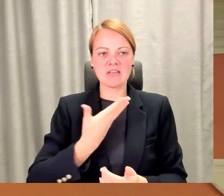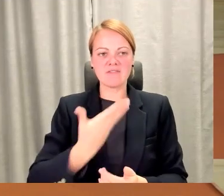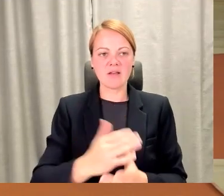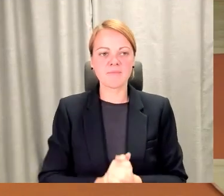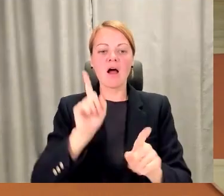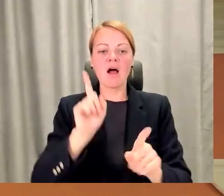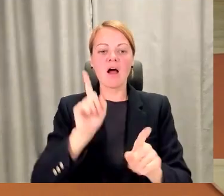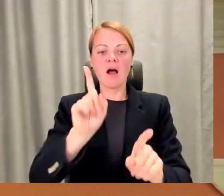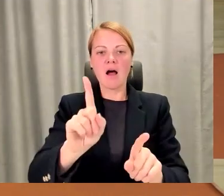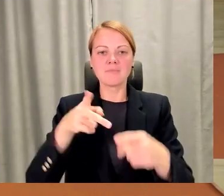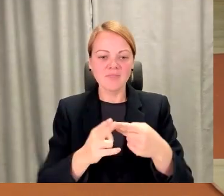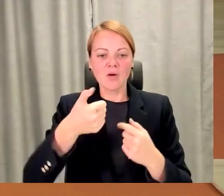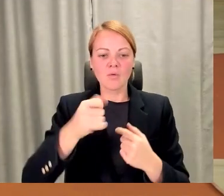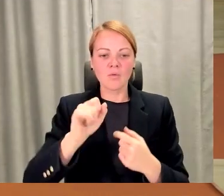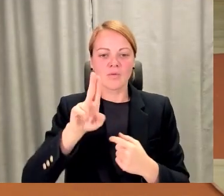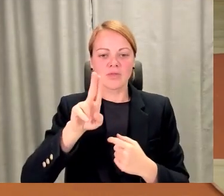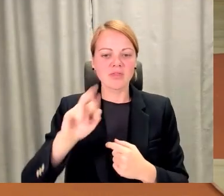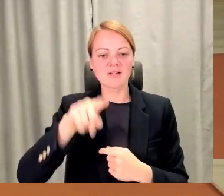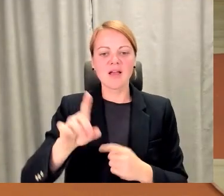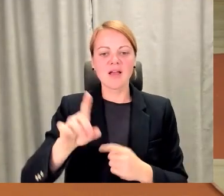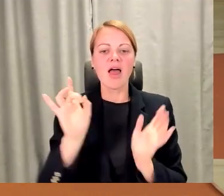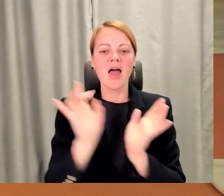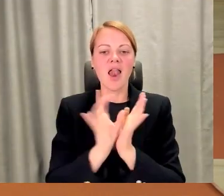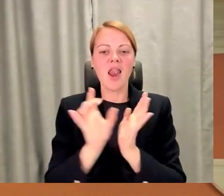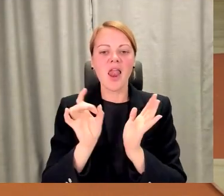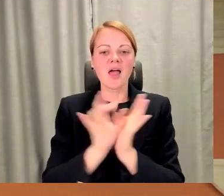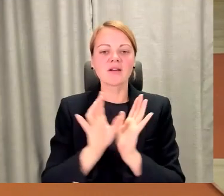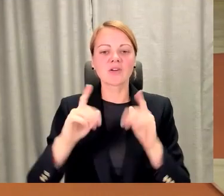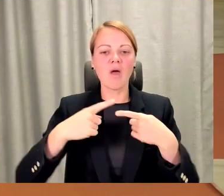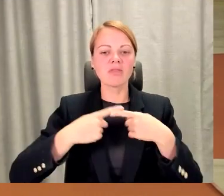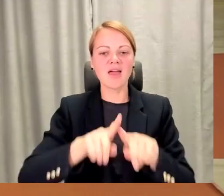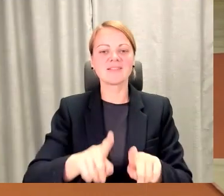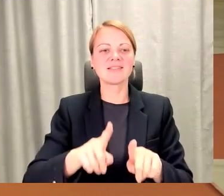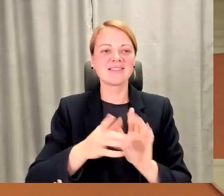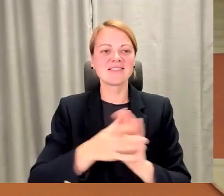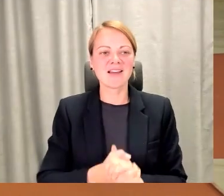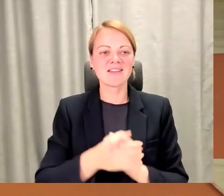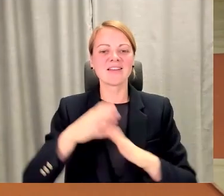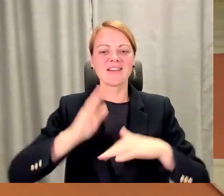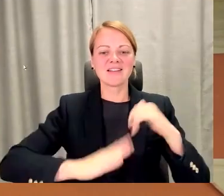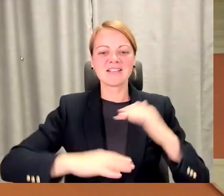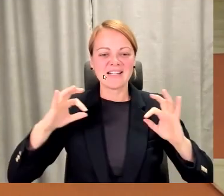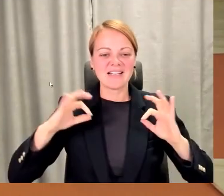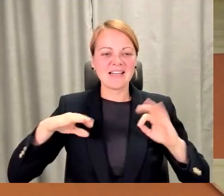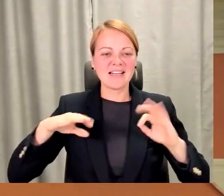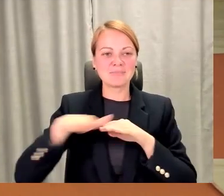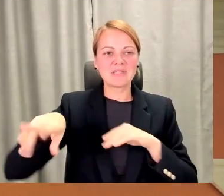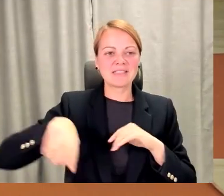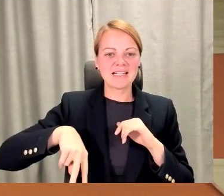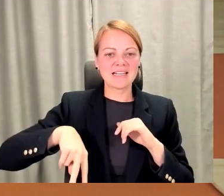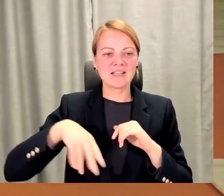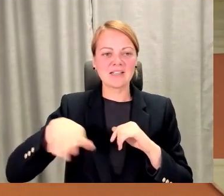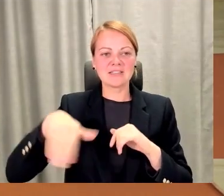elektroenerģētiķi un energubūnieku asociācijas izpildu redaktors. Gunāri, sveiki! Es kaut ko nepareiz pateicu.